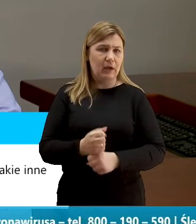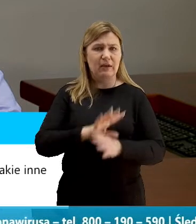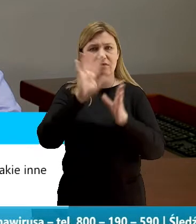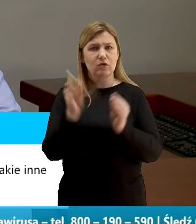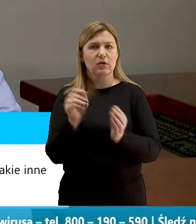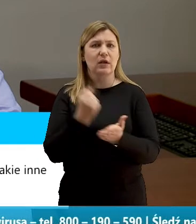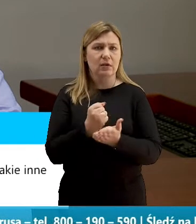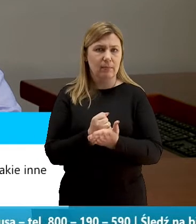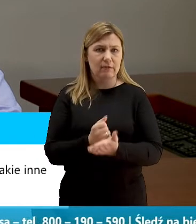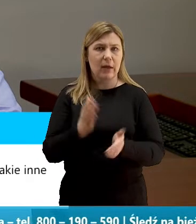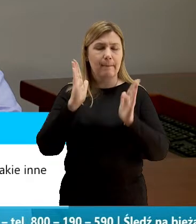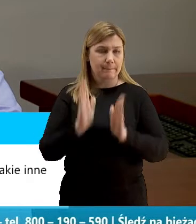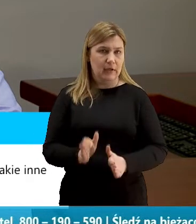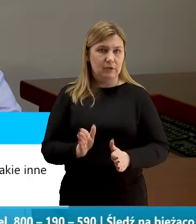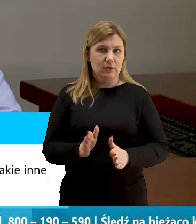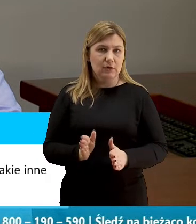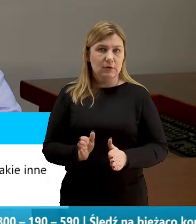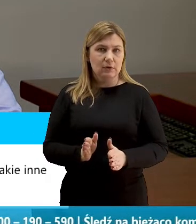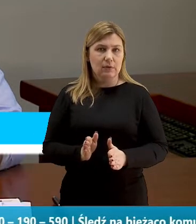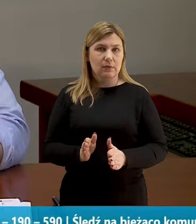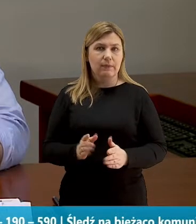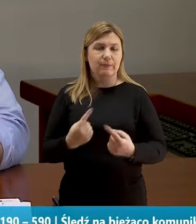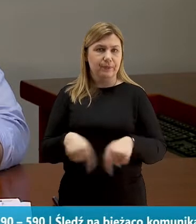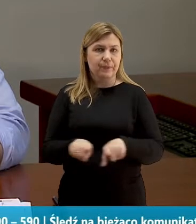realizował.